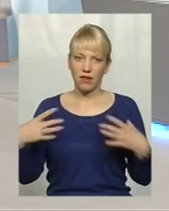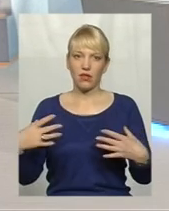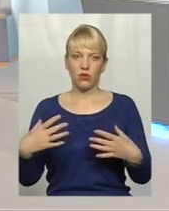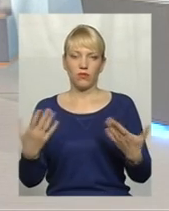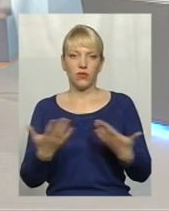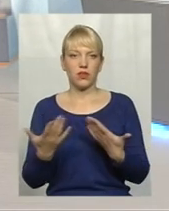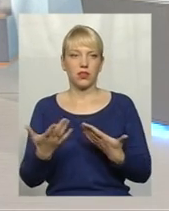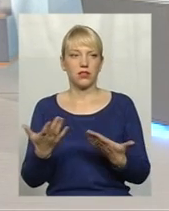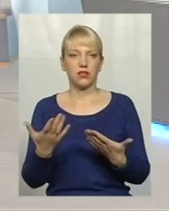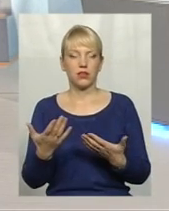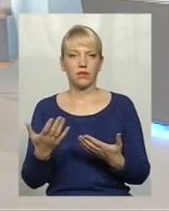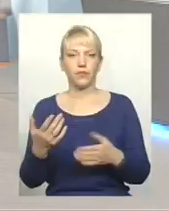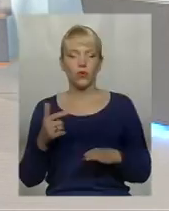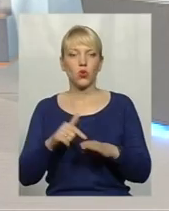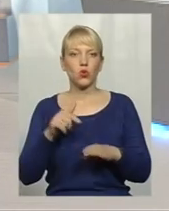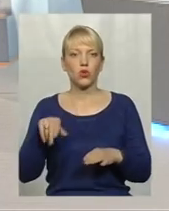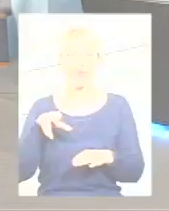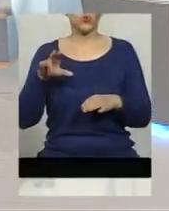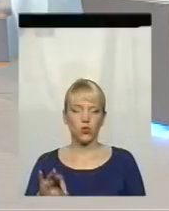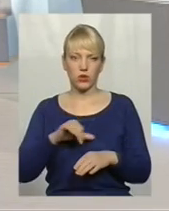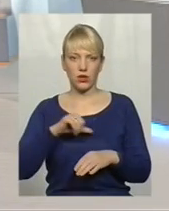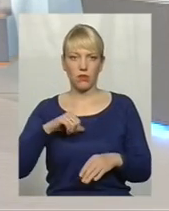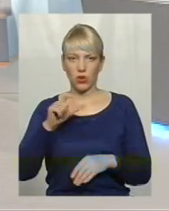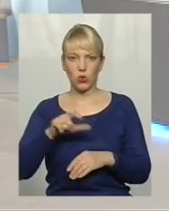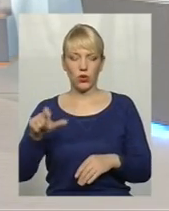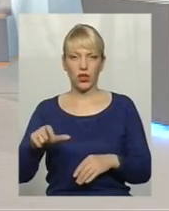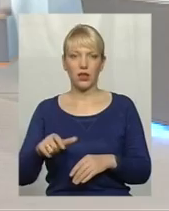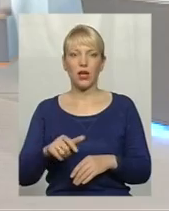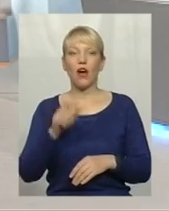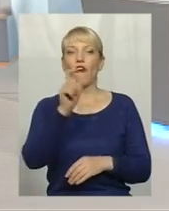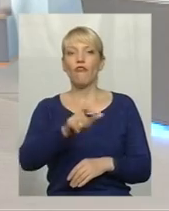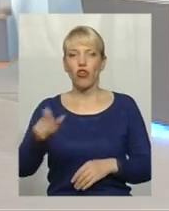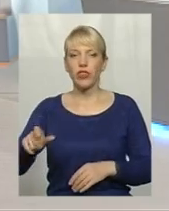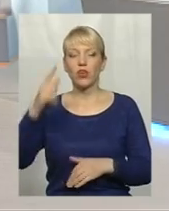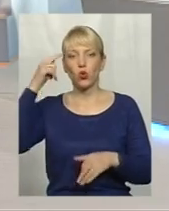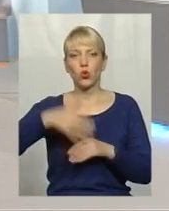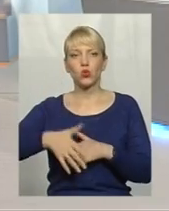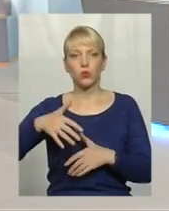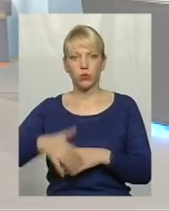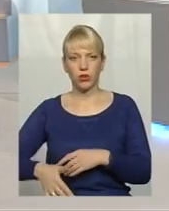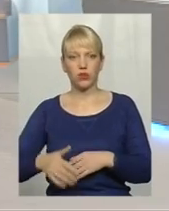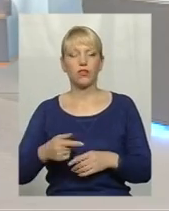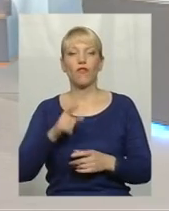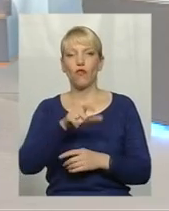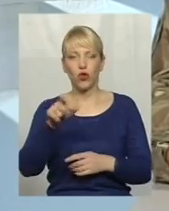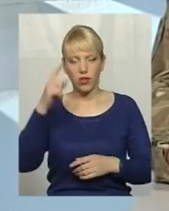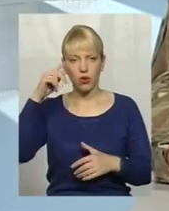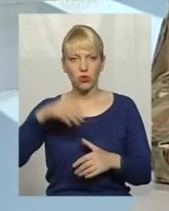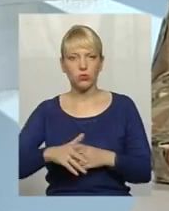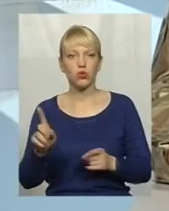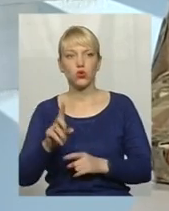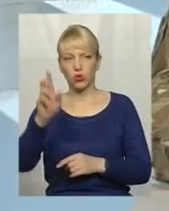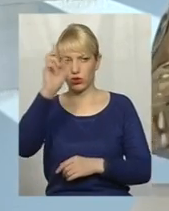дотик до самих людей. Вони розуміють, що... Знаєте, якому вони стані? Вони розуміють, що їм